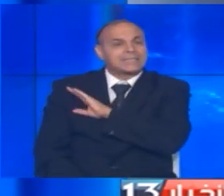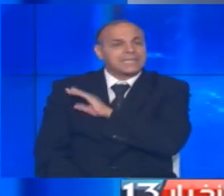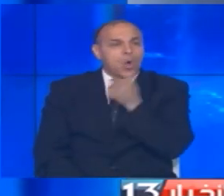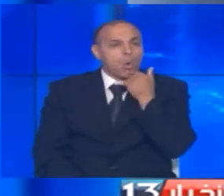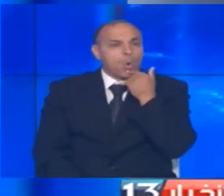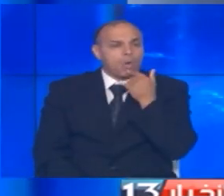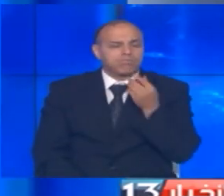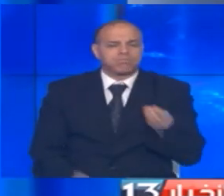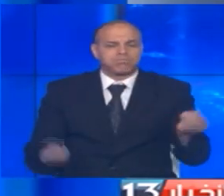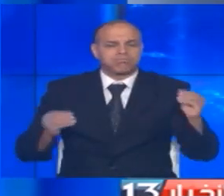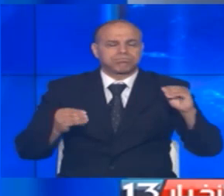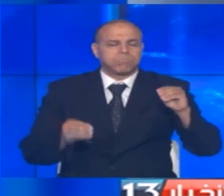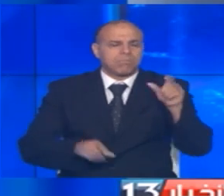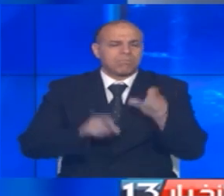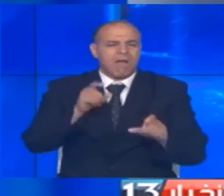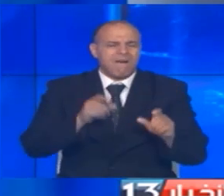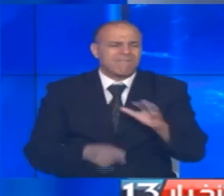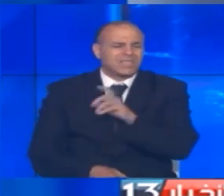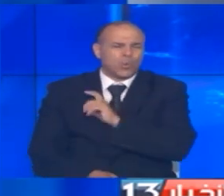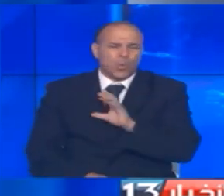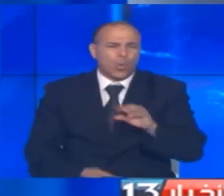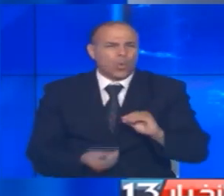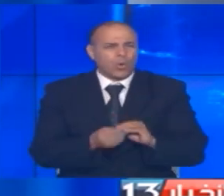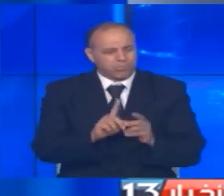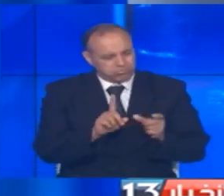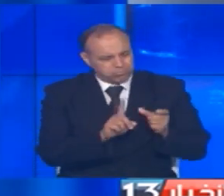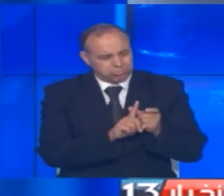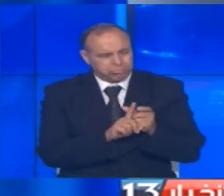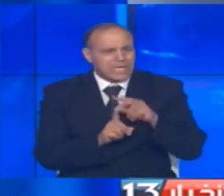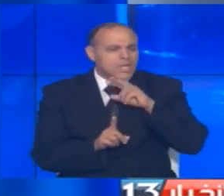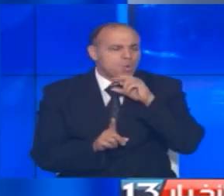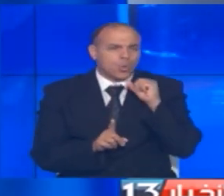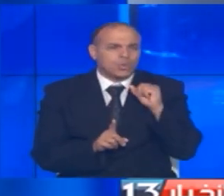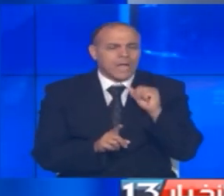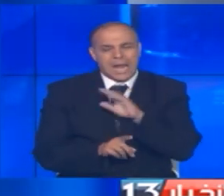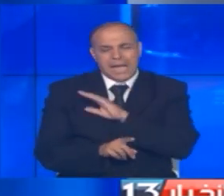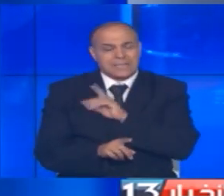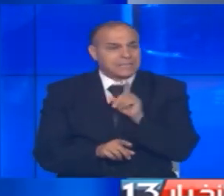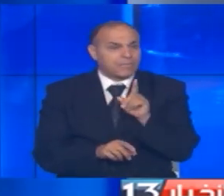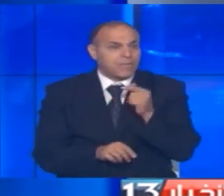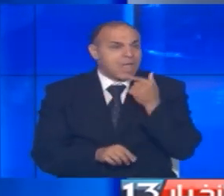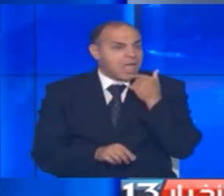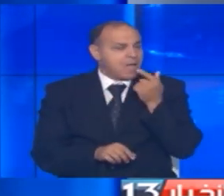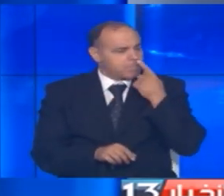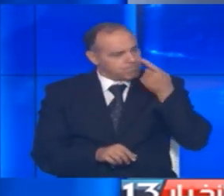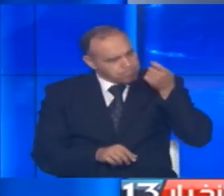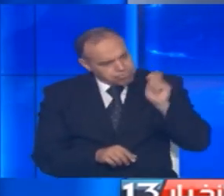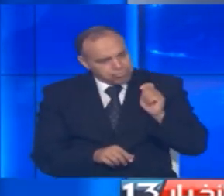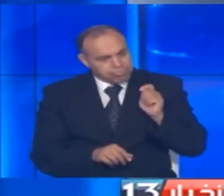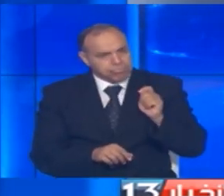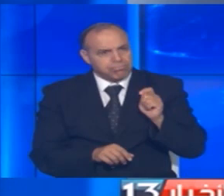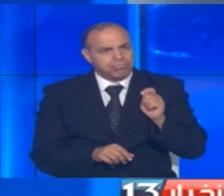تتفاقم معاناة الفلسطينيين في ظل الحصار الإسرائيلي على القطاع الذي تفرضه منذ سنة 2007